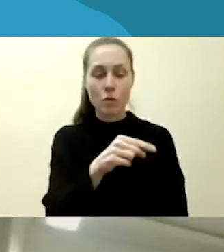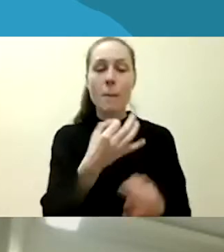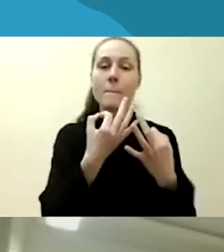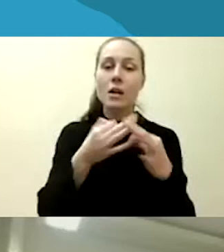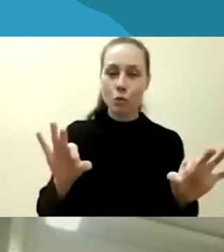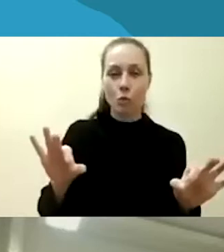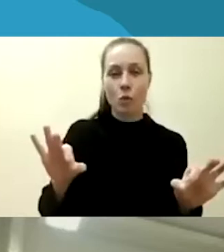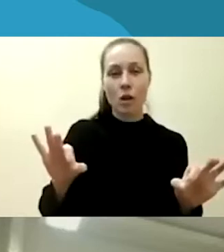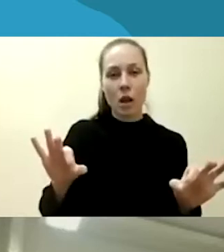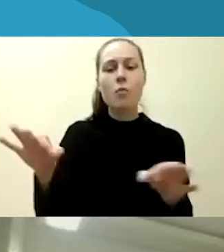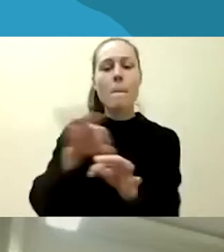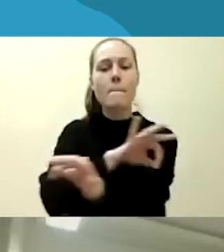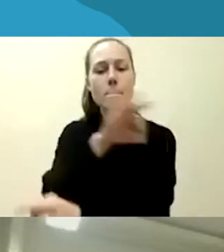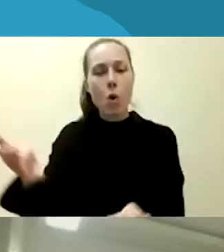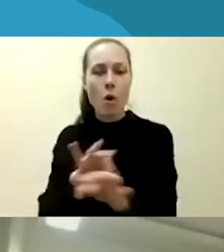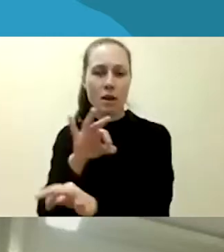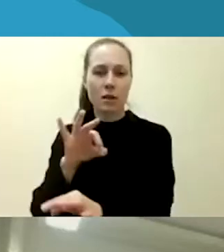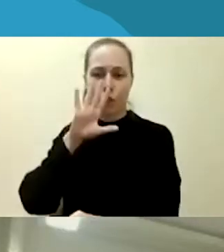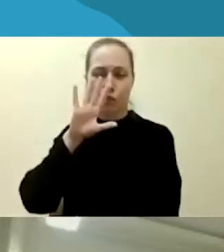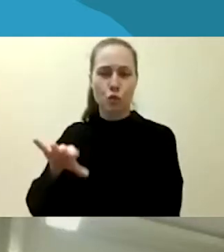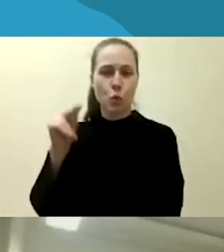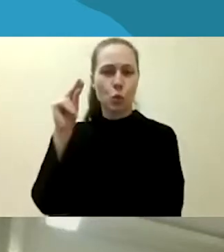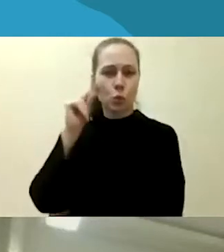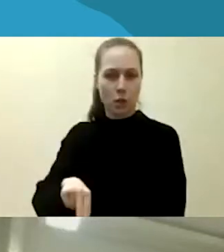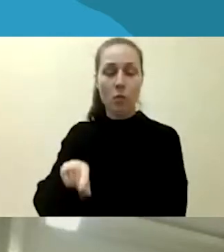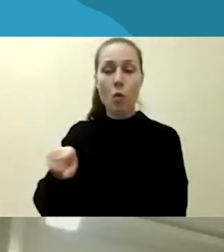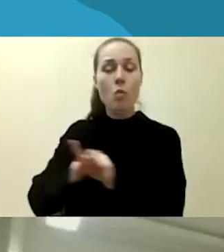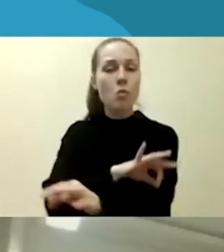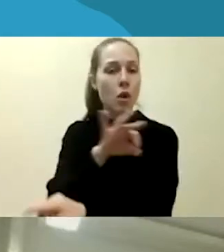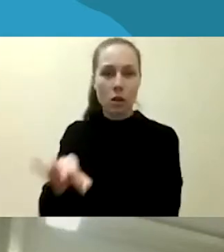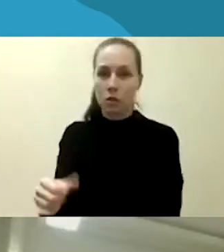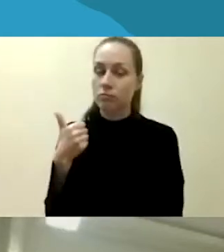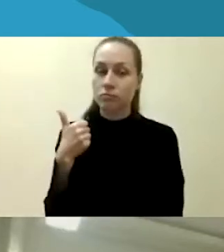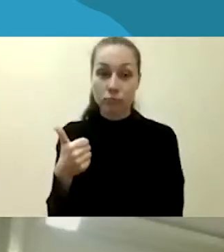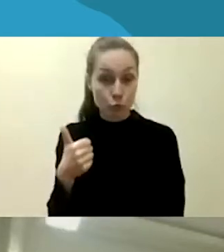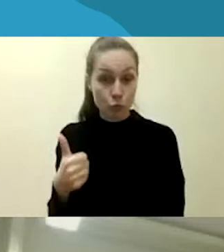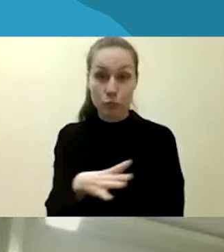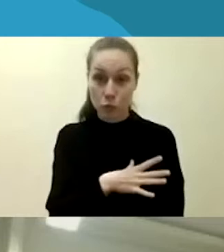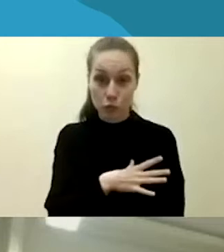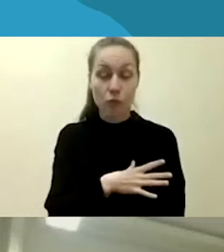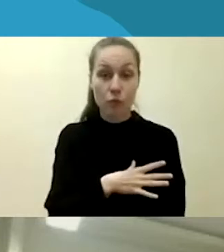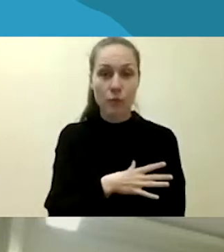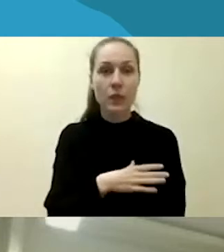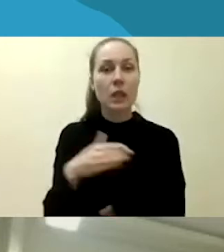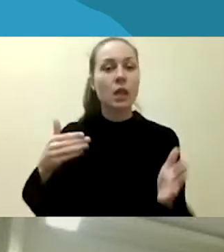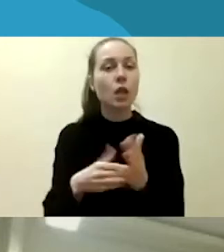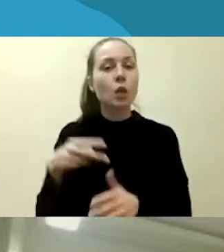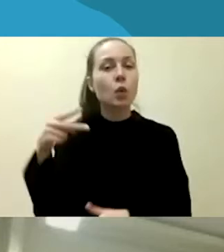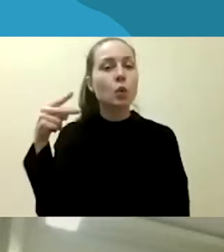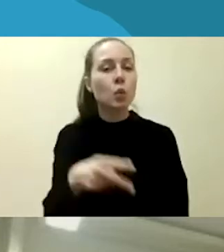nusikaltimų projektą. Tas projektas buvo labai sėkmingas. Iki 2015